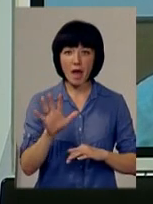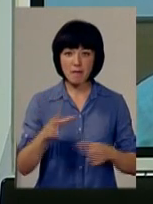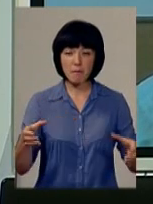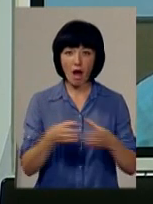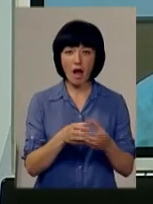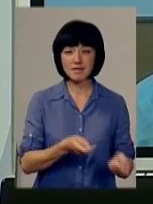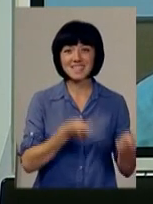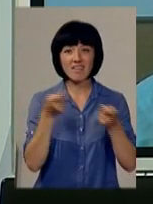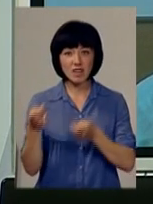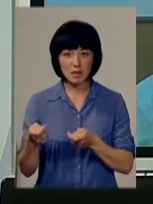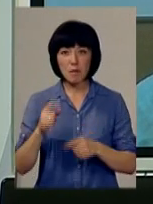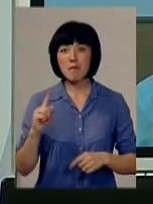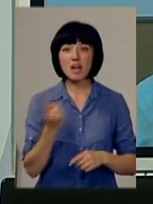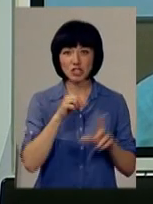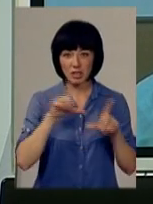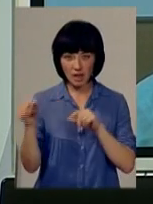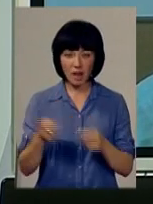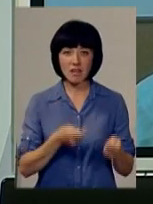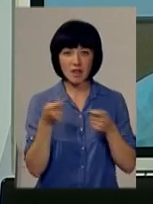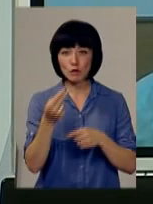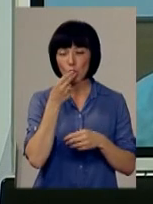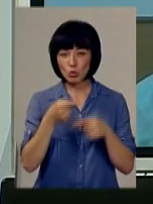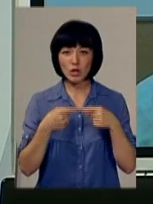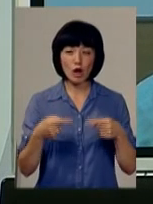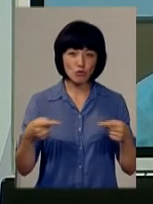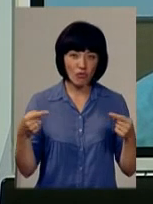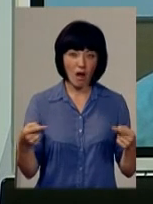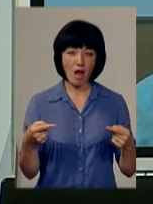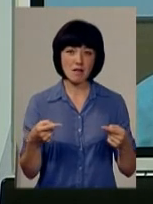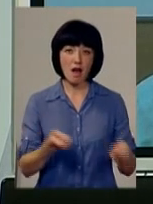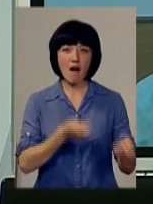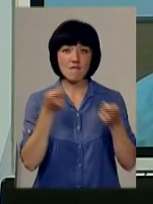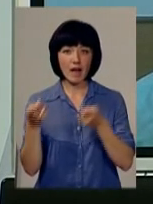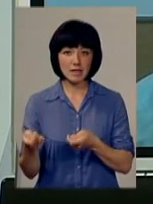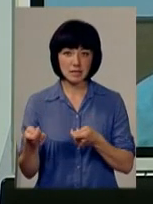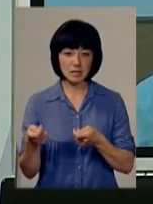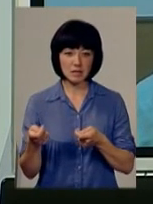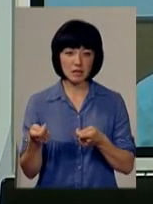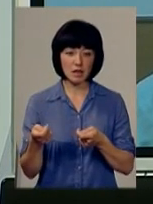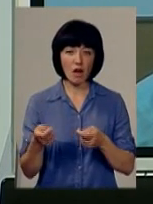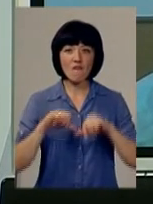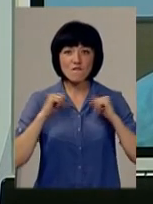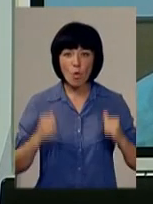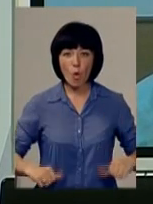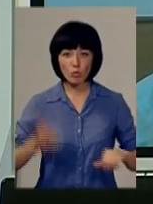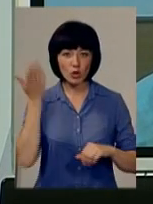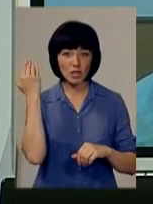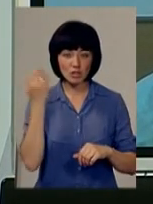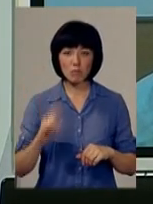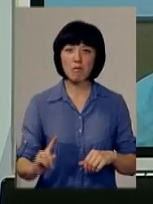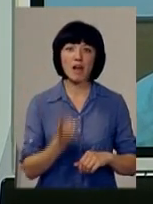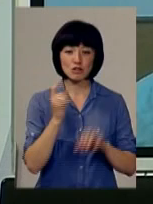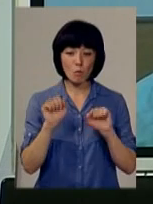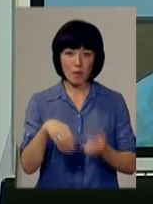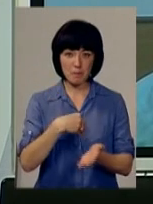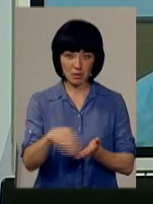тоді були завезли. Ну, розумієте, як перші їхали, то везли продукти, харчування, везли в якусь форму, яку тоді ще перші